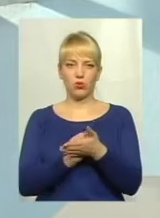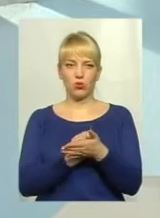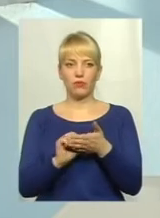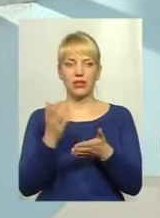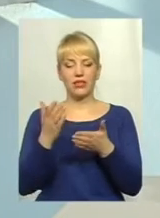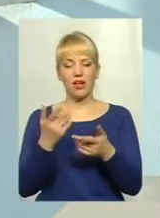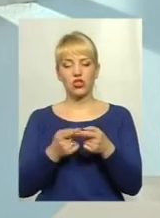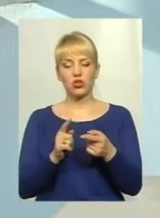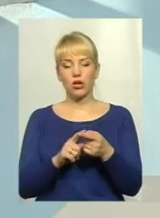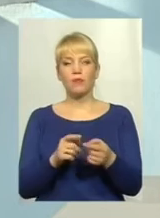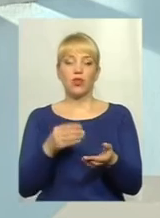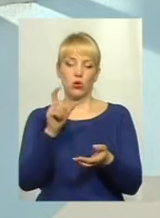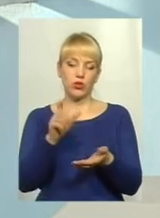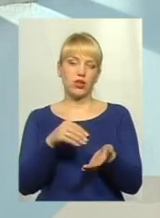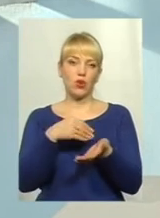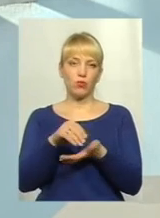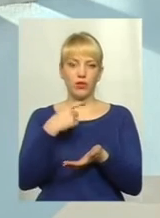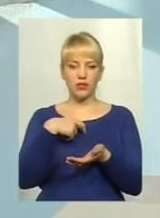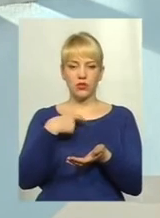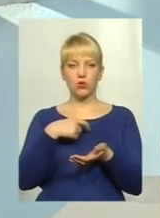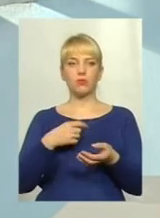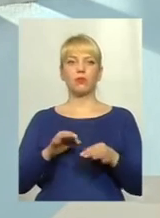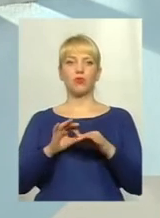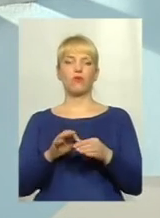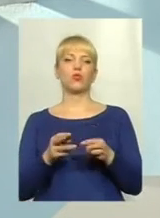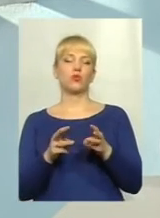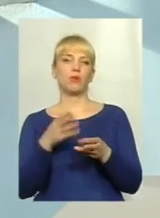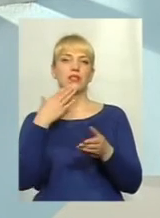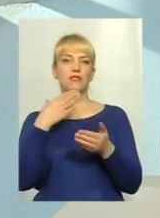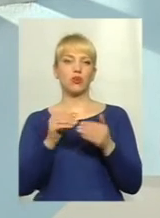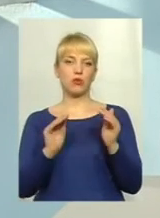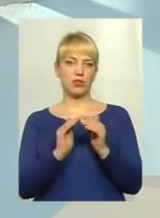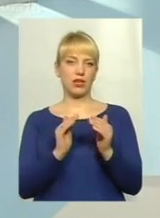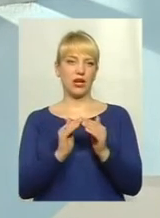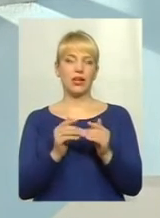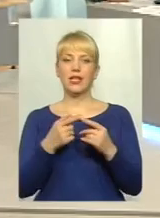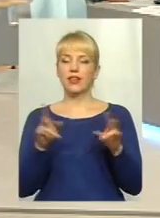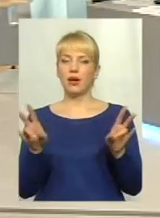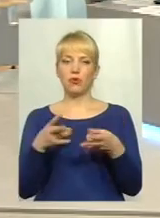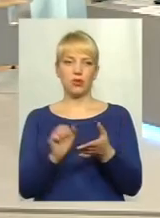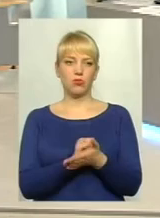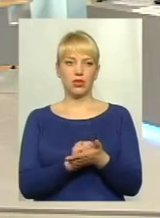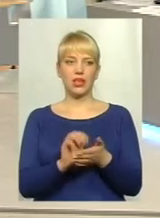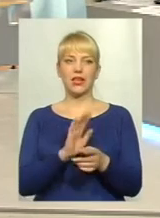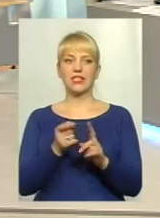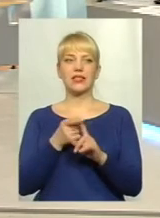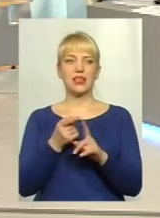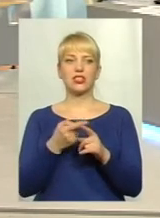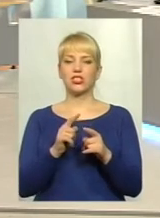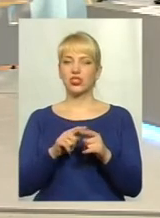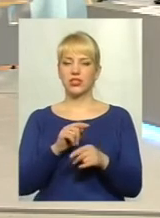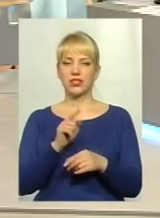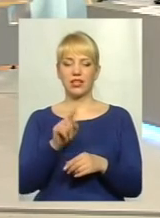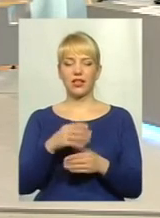котел людина купила, встановила, вона проводить опалення своєї оселі. Якщо це підприємство… Незалежно від того, чи це буржуйка